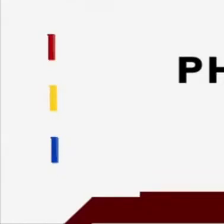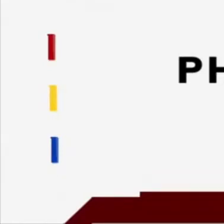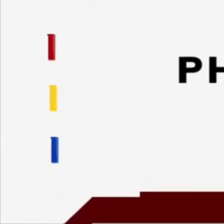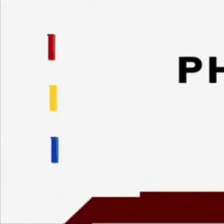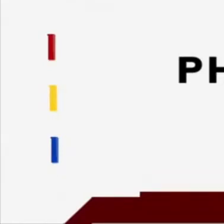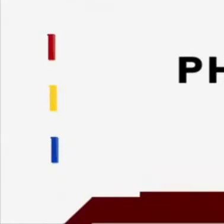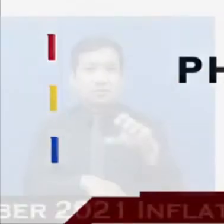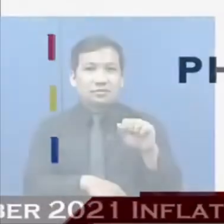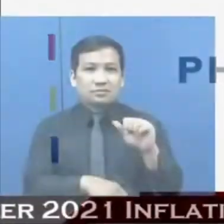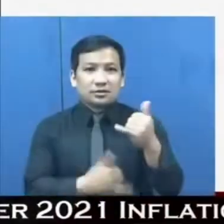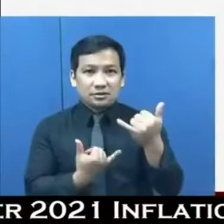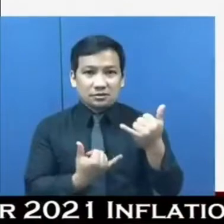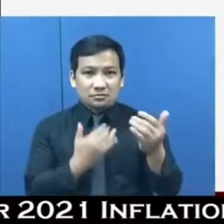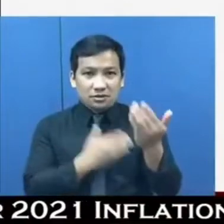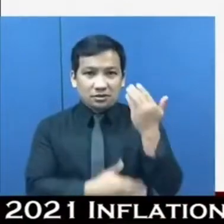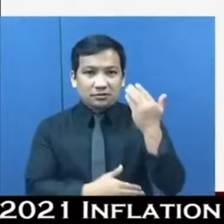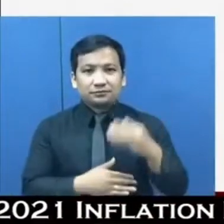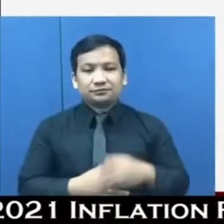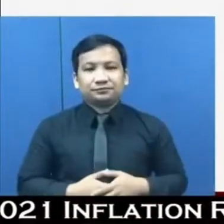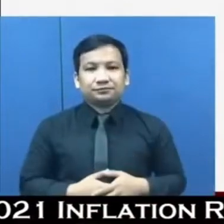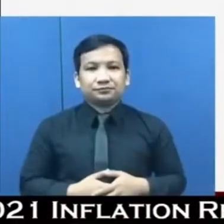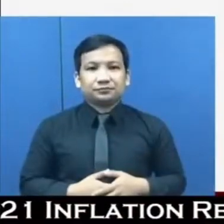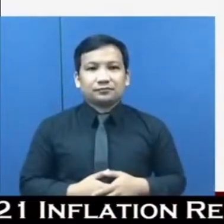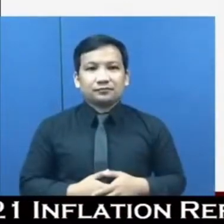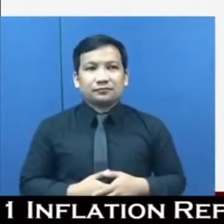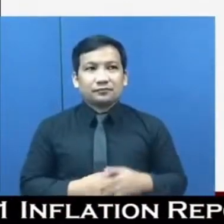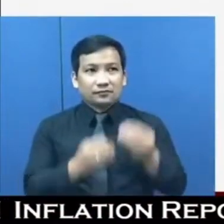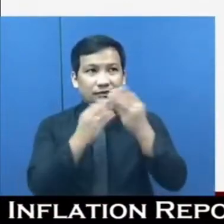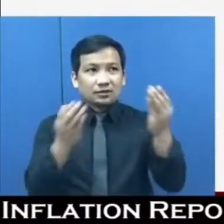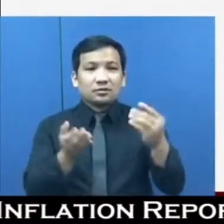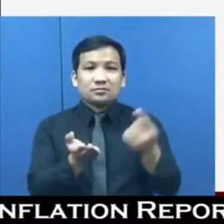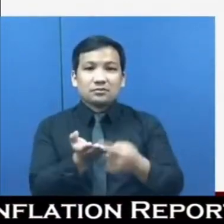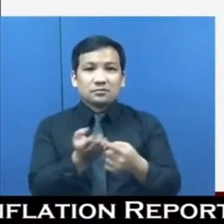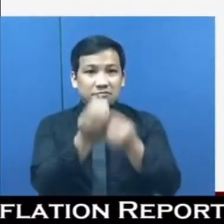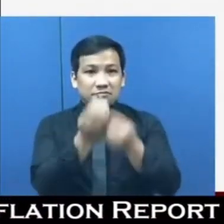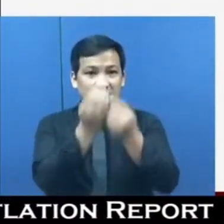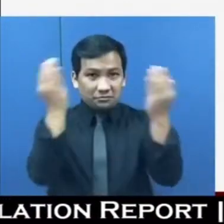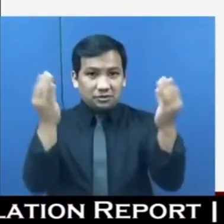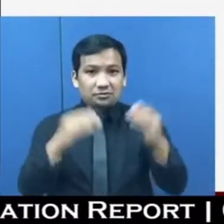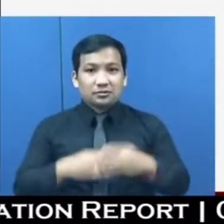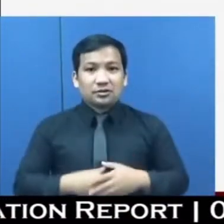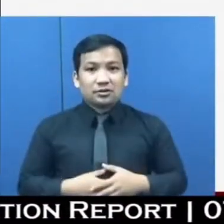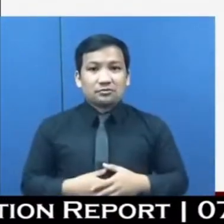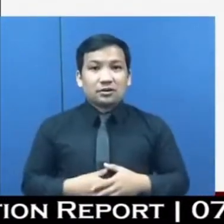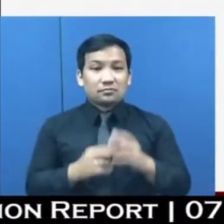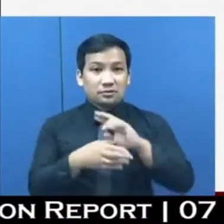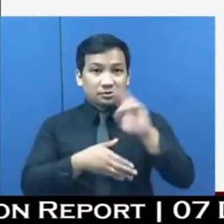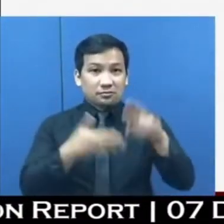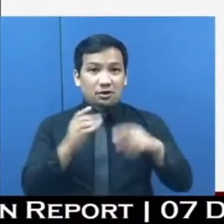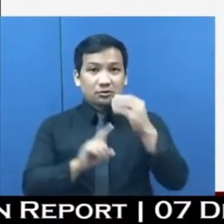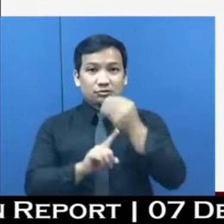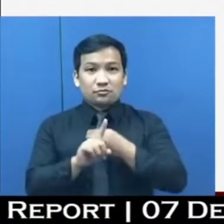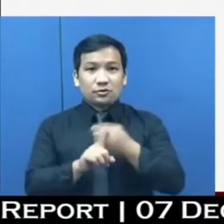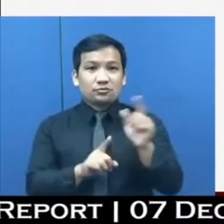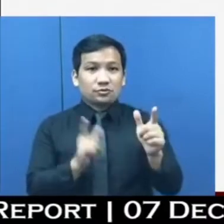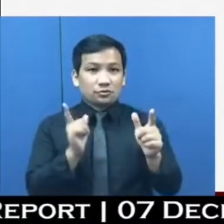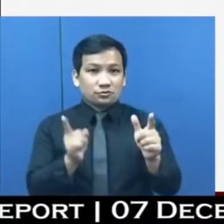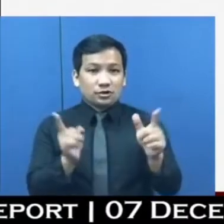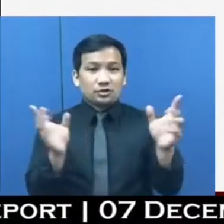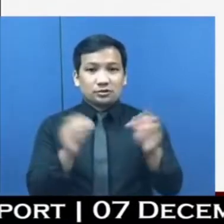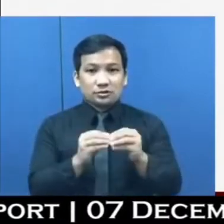Authority ngayong umaga. Ngayon naman ay tatalakayin ang preliminary results ng Oktober 2021